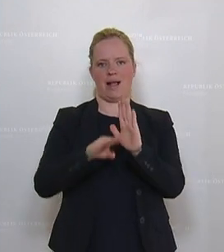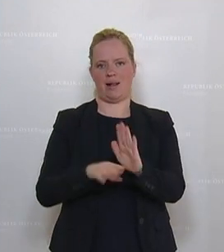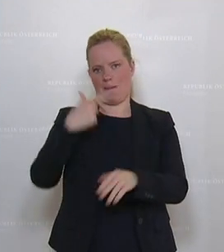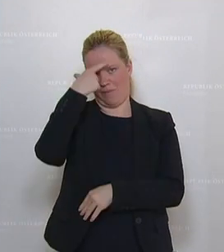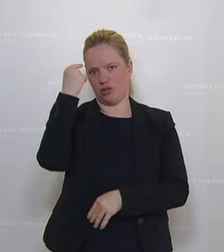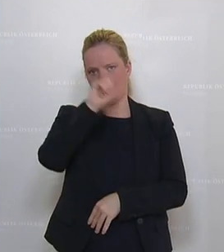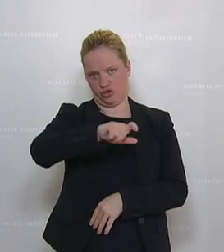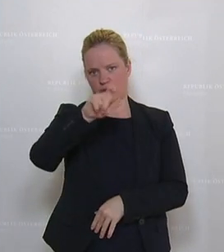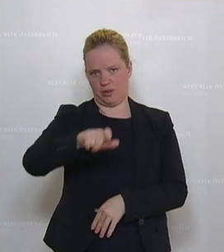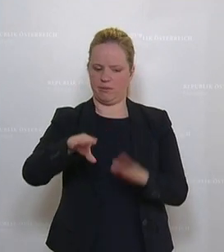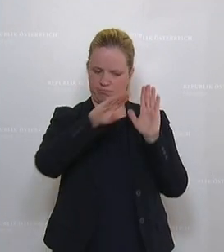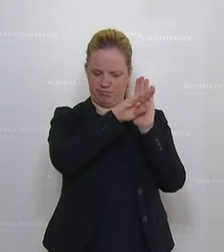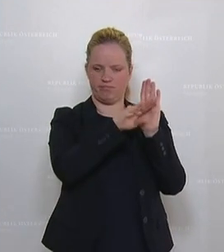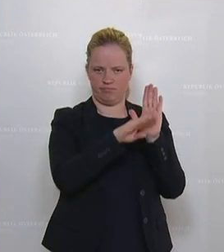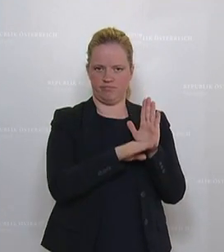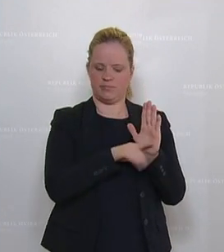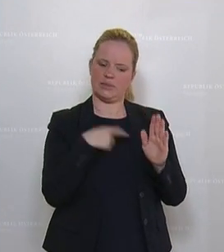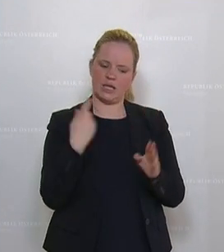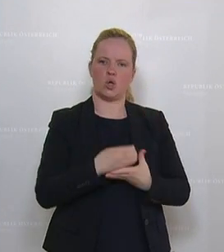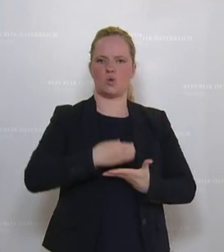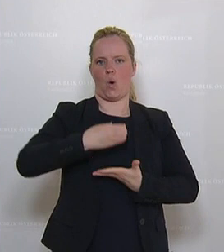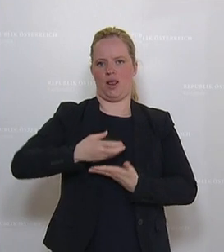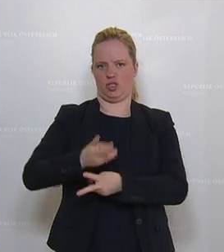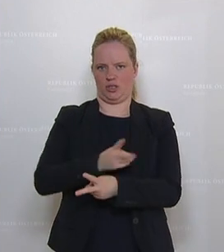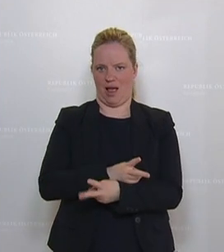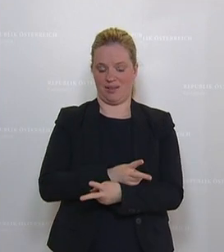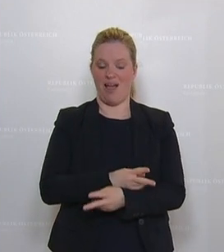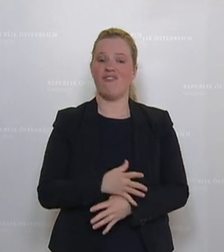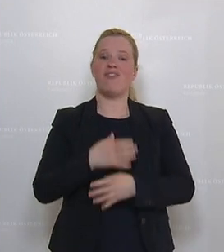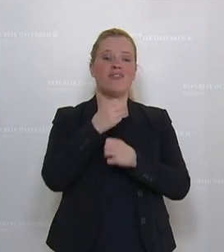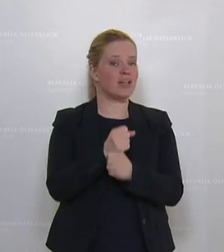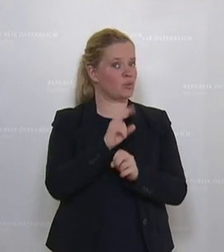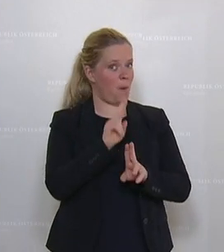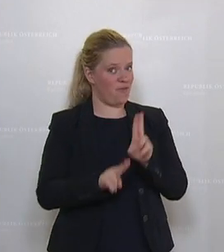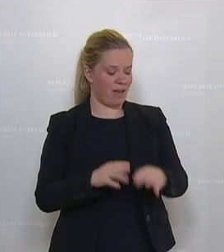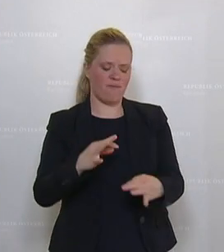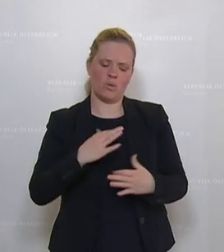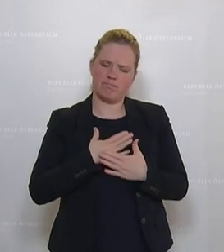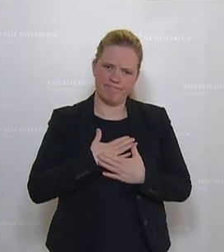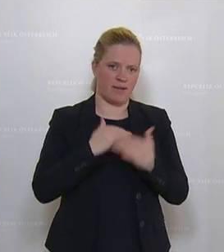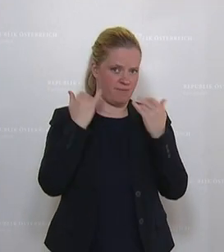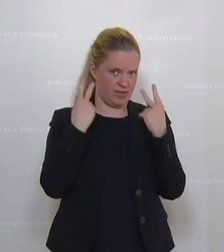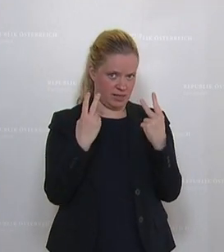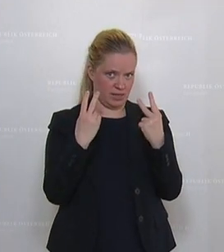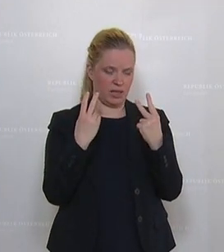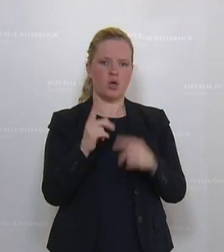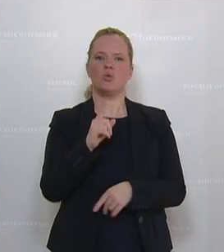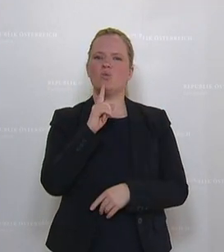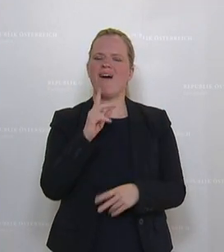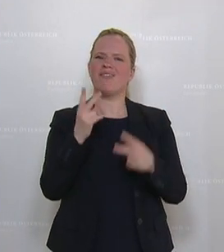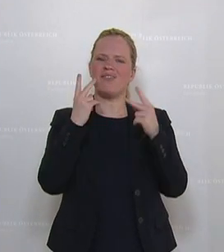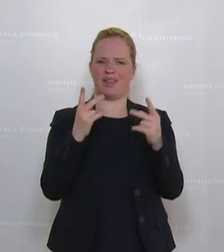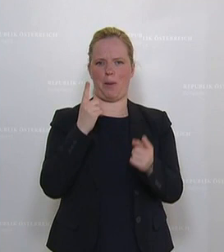des Staates. Uns ist die Pflege der Verfassung ein großes Anliegen. Und es sollen nur solche Bestimmungen in den